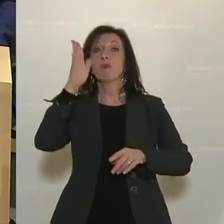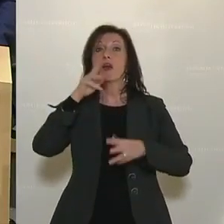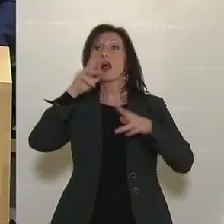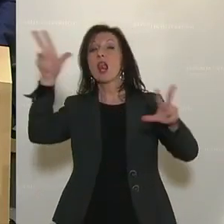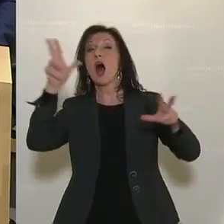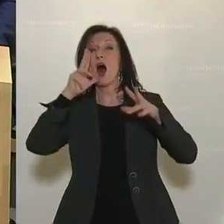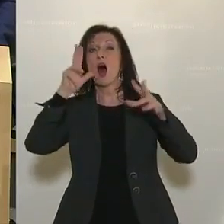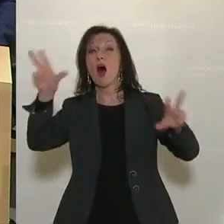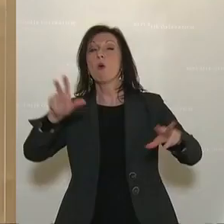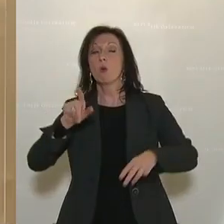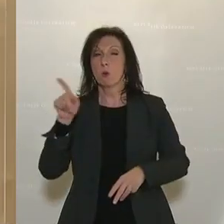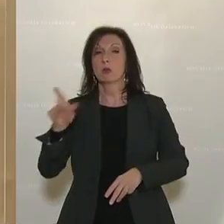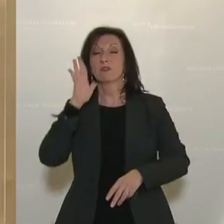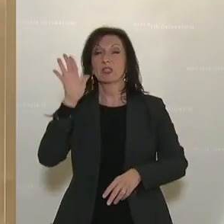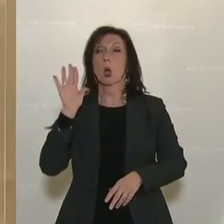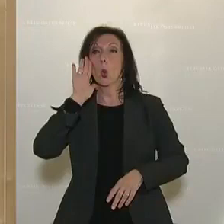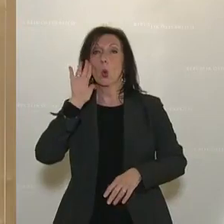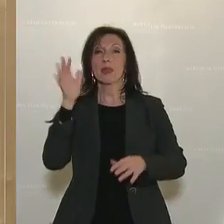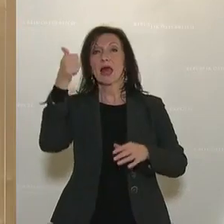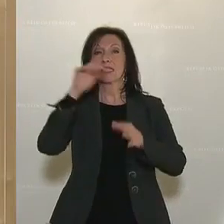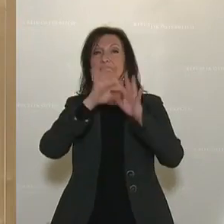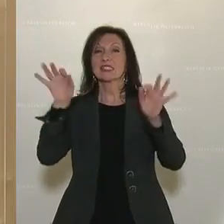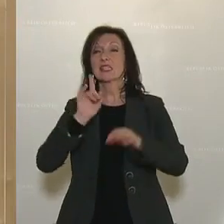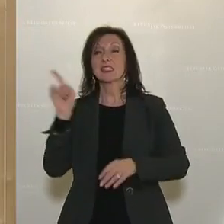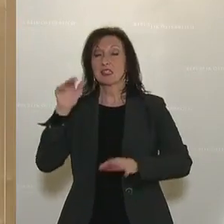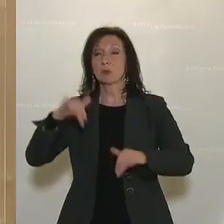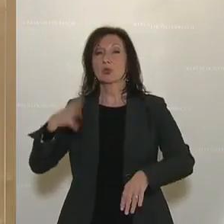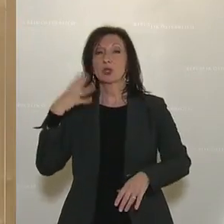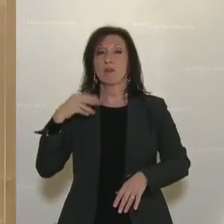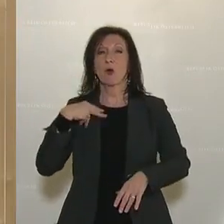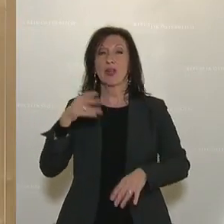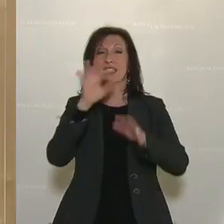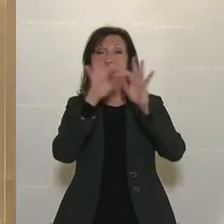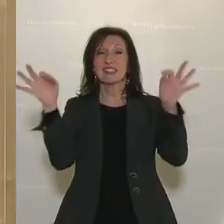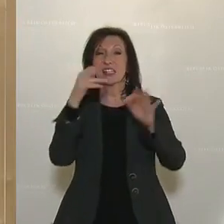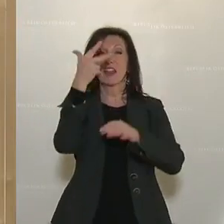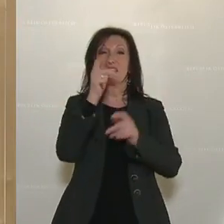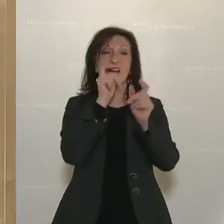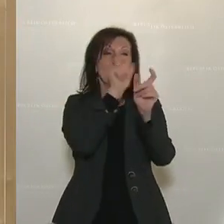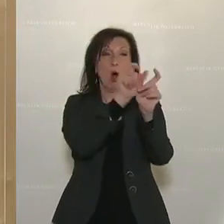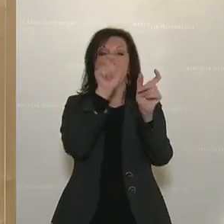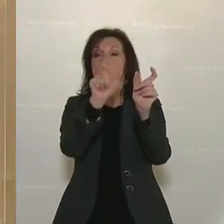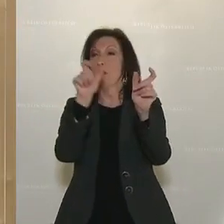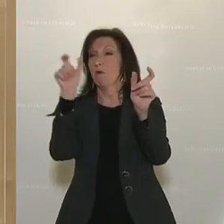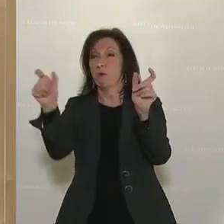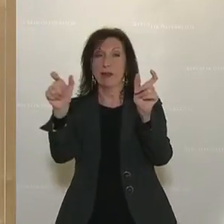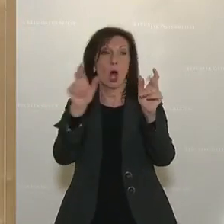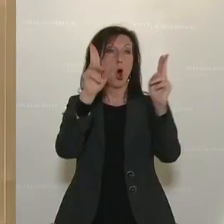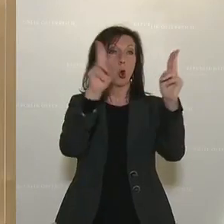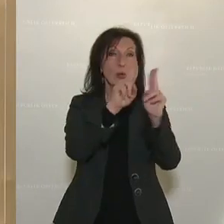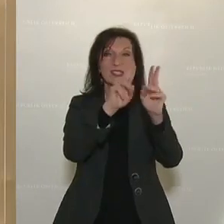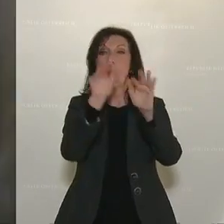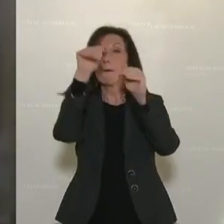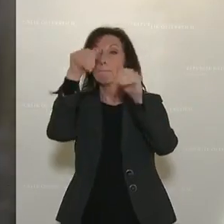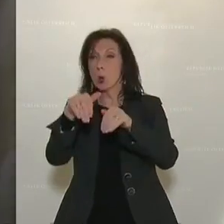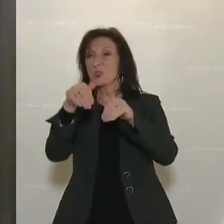Bundeskanzleramts dringen. Sie werden sich an den Satz gewöhnen müssen. Dieser Satz hat drei Worte. Kurz muss weg, meine sehr geehrten Damen und